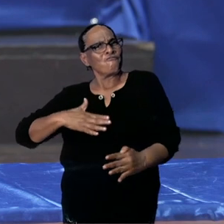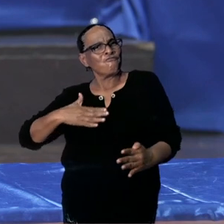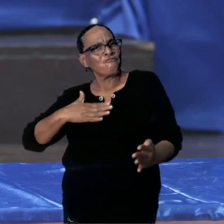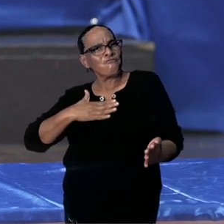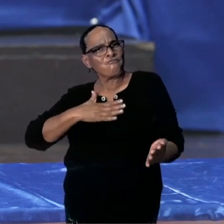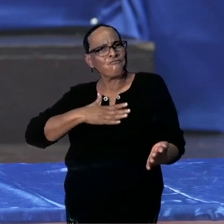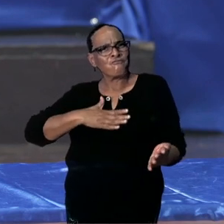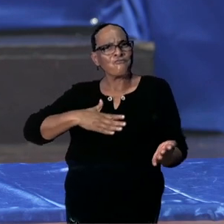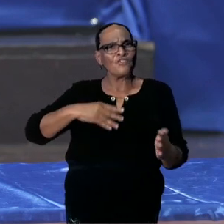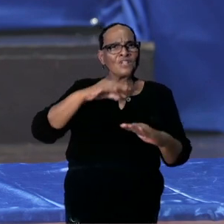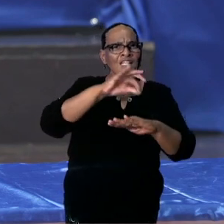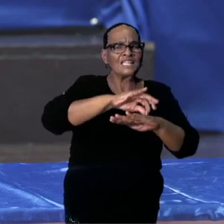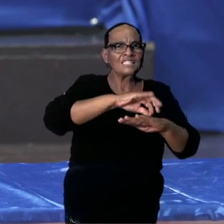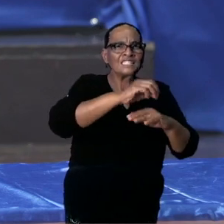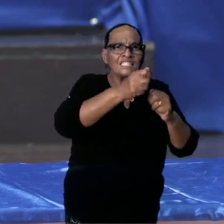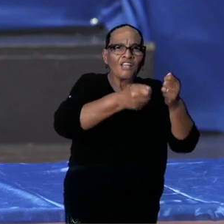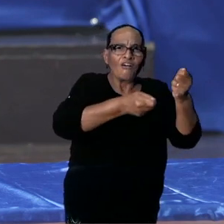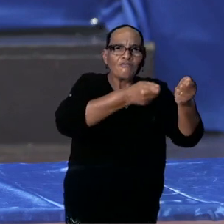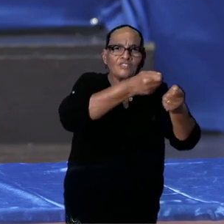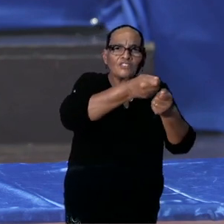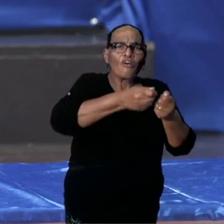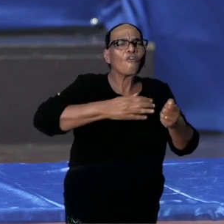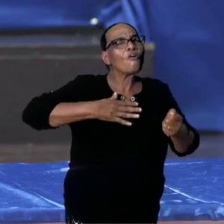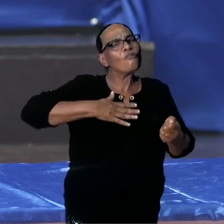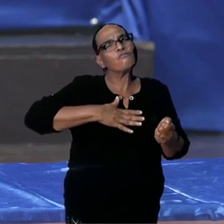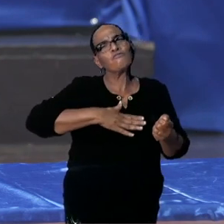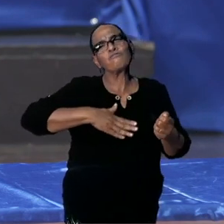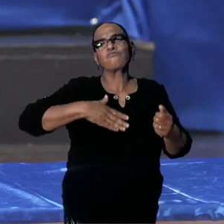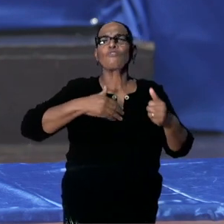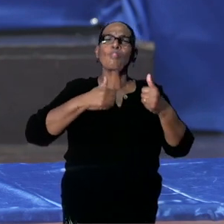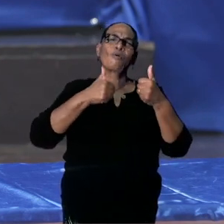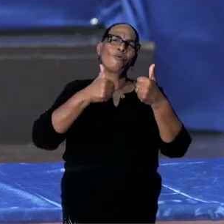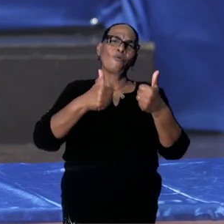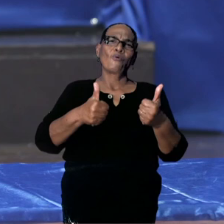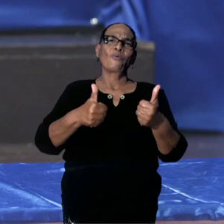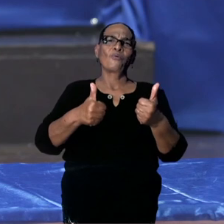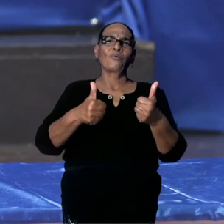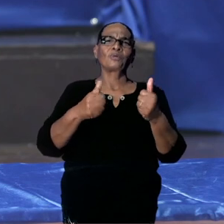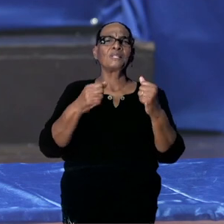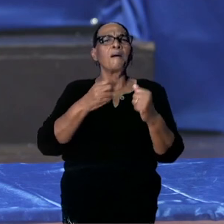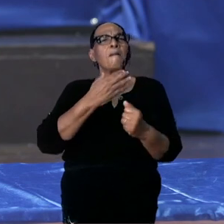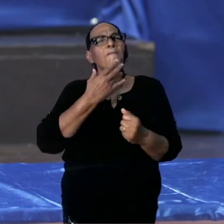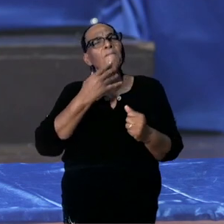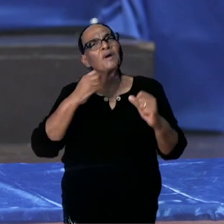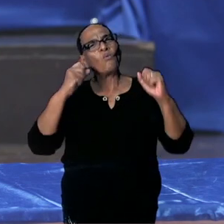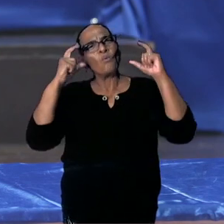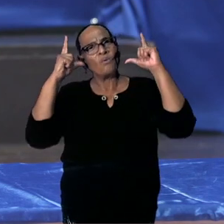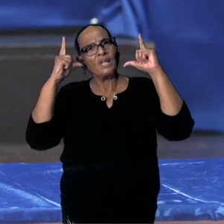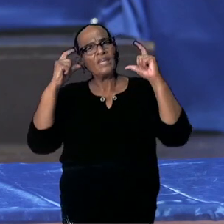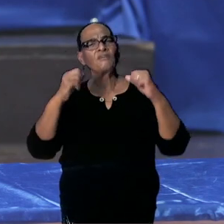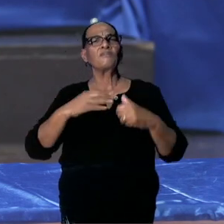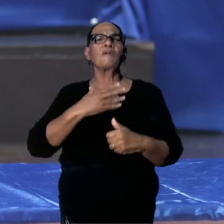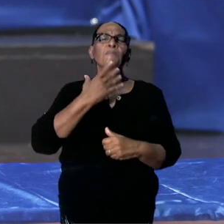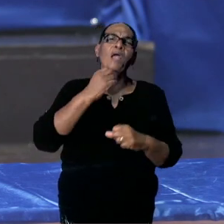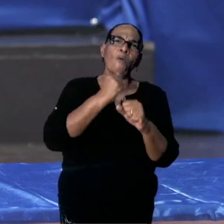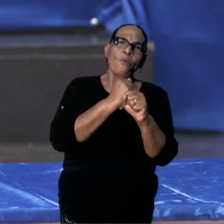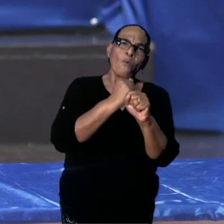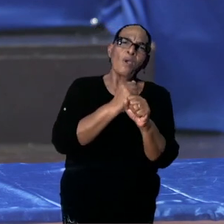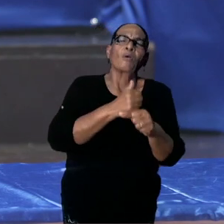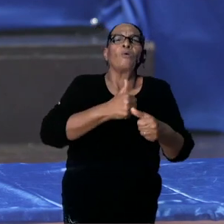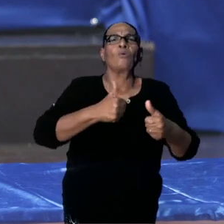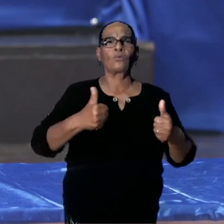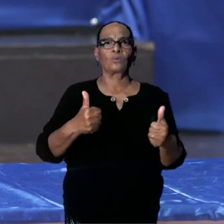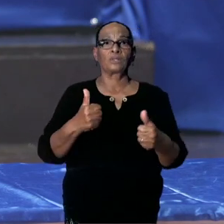en ook bij het zorgpersoneel aan, dat er een zekere mate van relief ontstaat. Echter moeten we met z'n allen waken